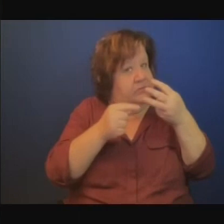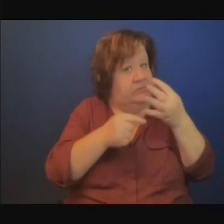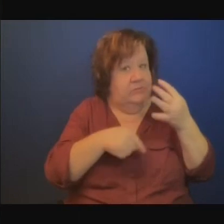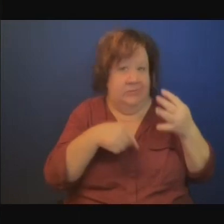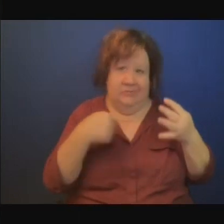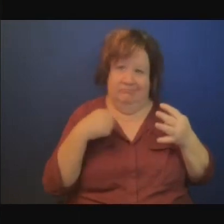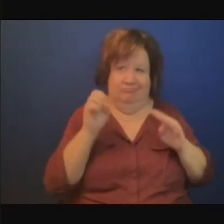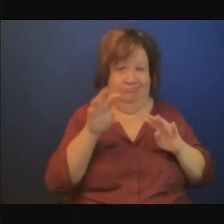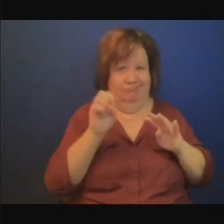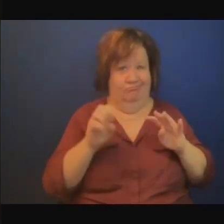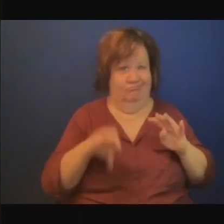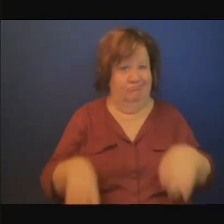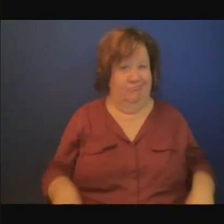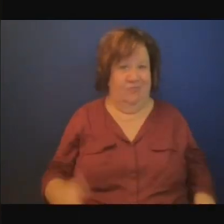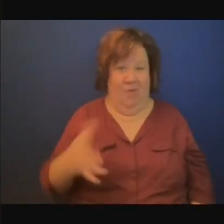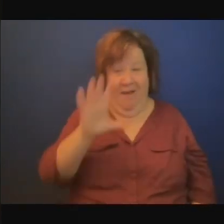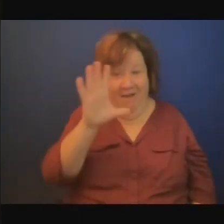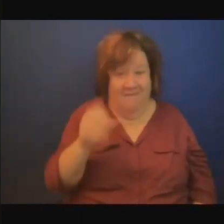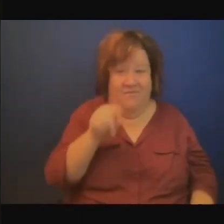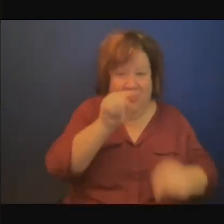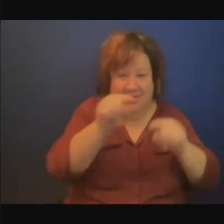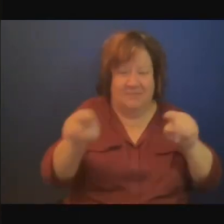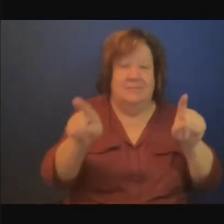c'est fascinant